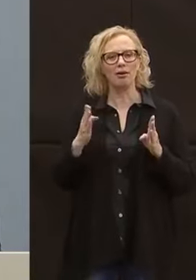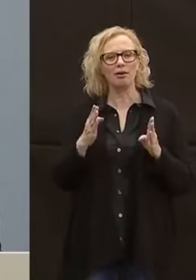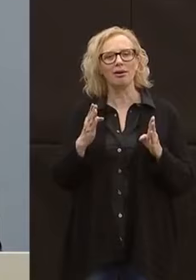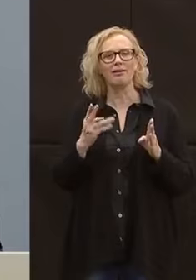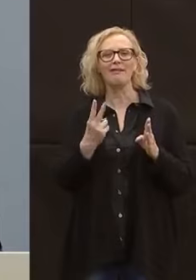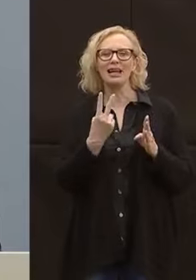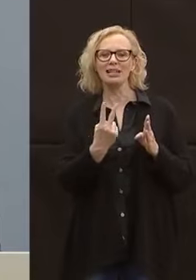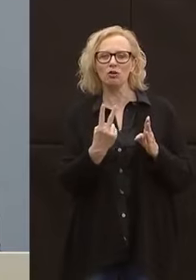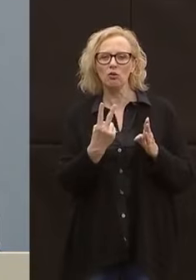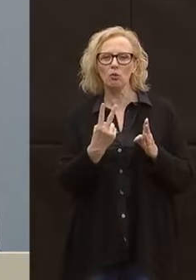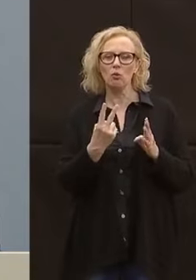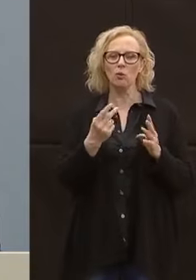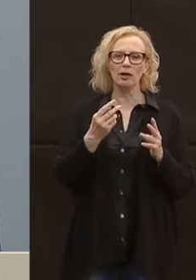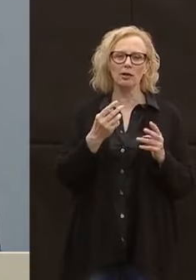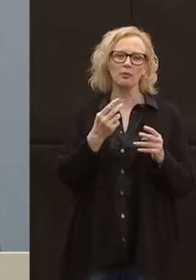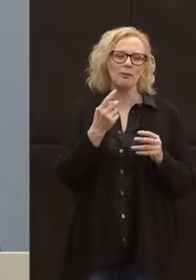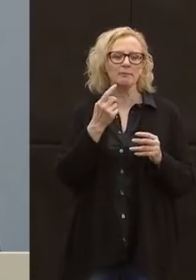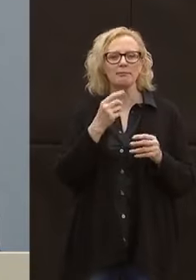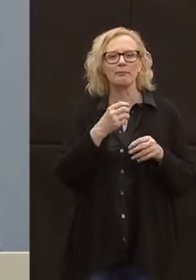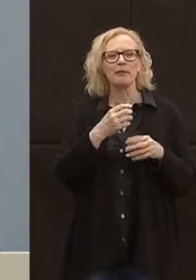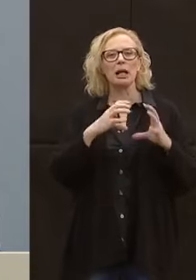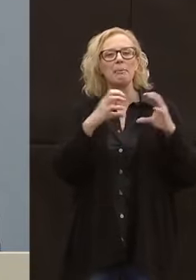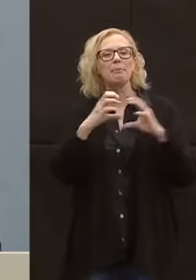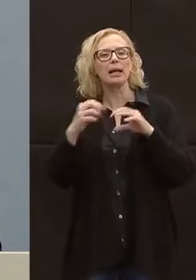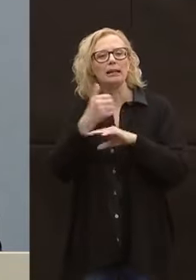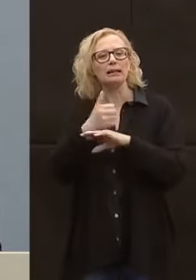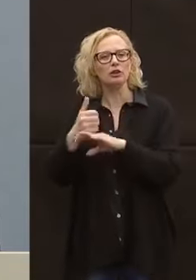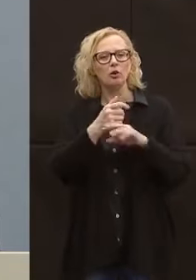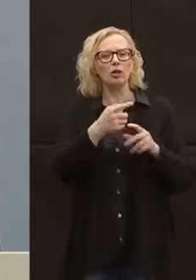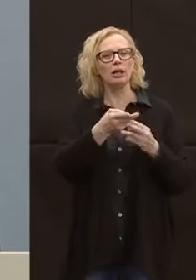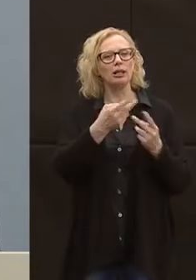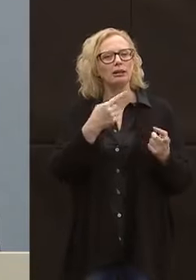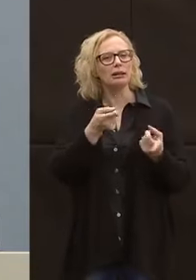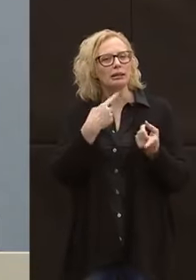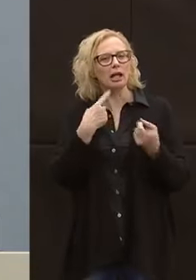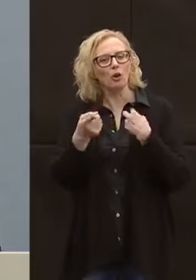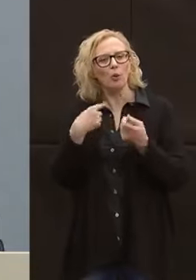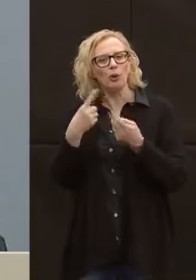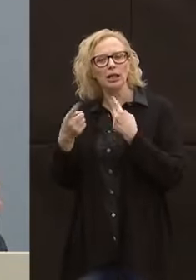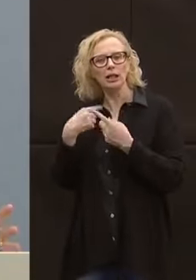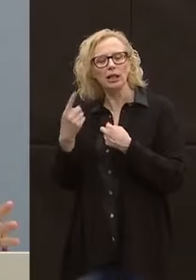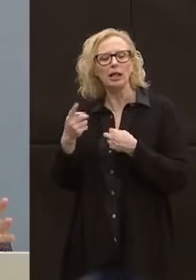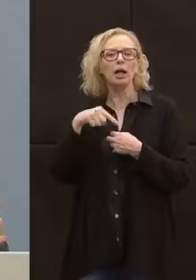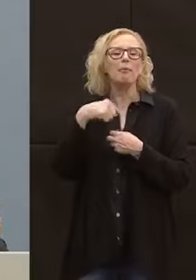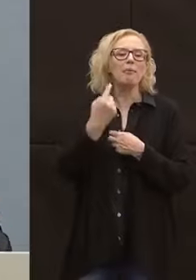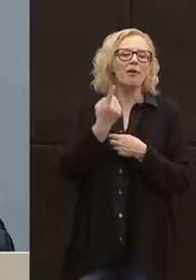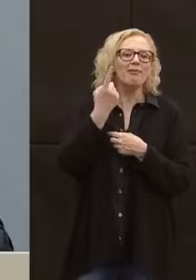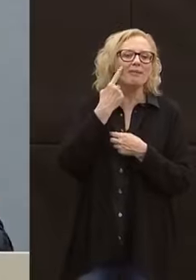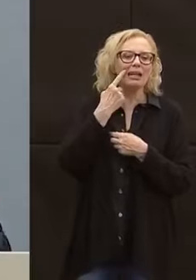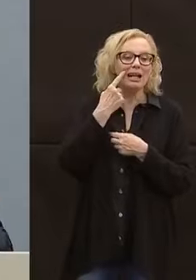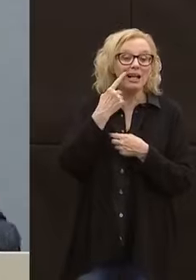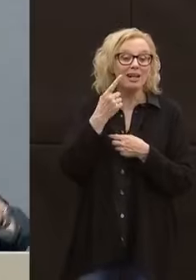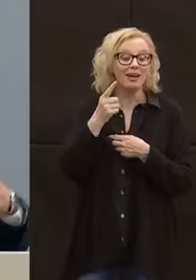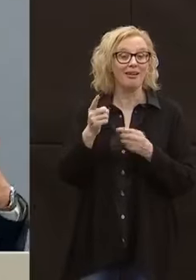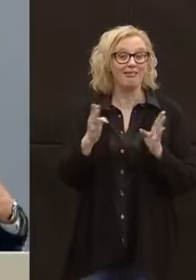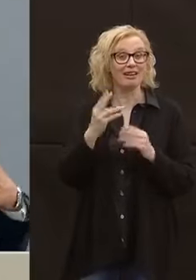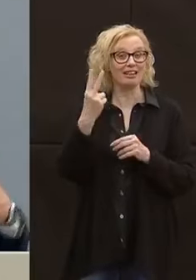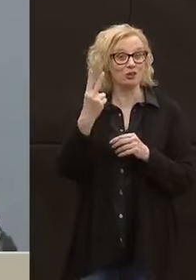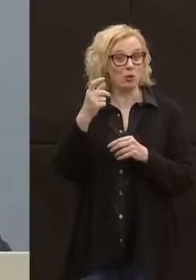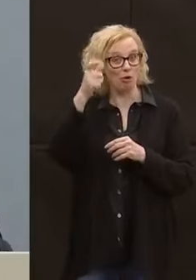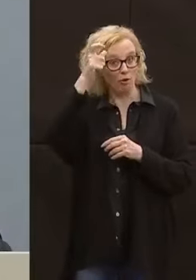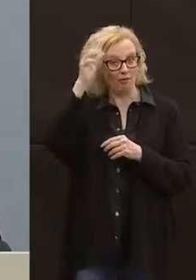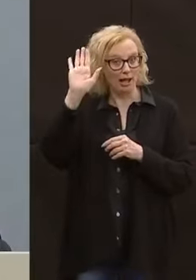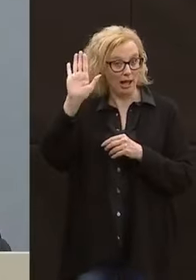vogliamo interloquire con gli imprenditori nei vari settori, lo stiamo facendo, per capire quando arriverà la fase 2 del Governo, come si